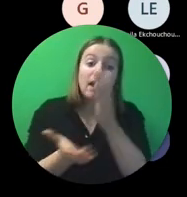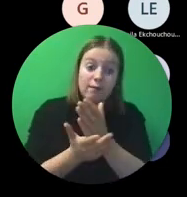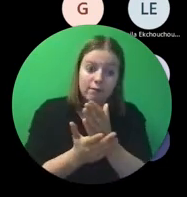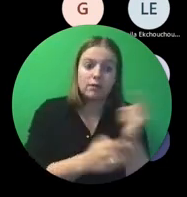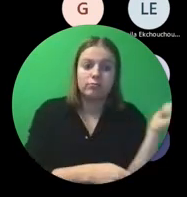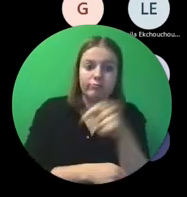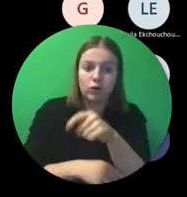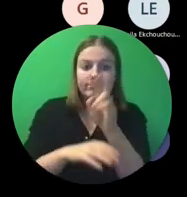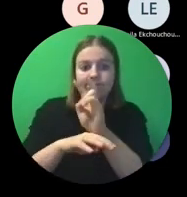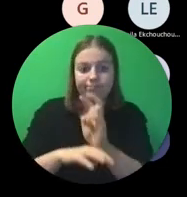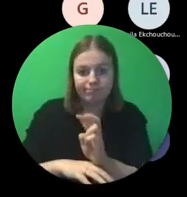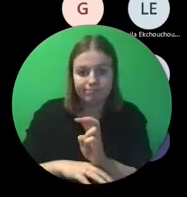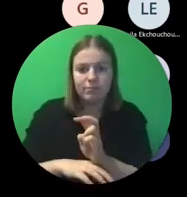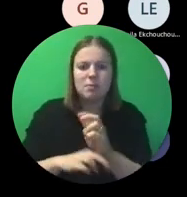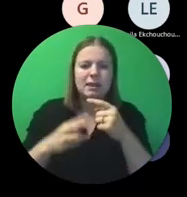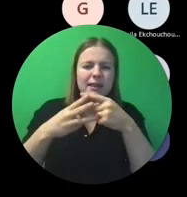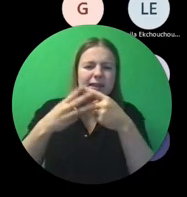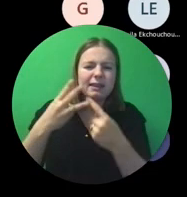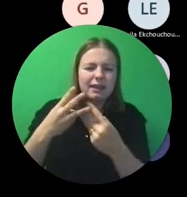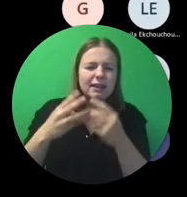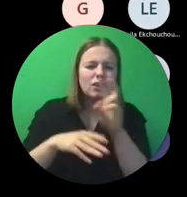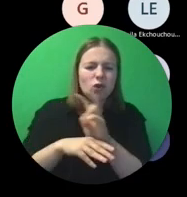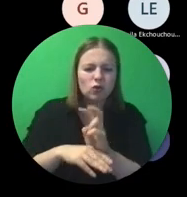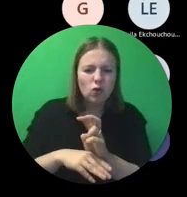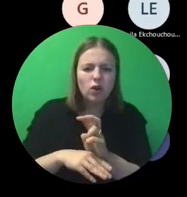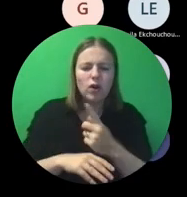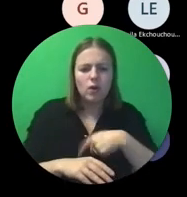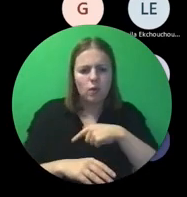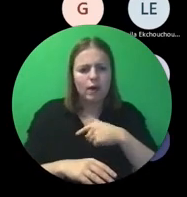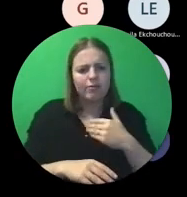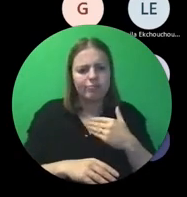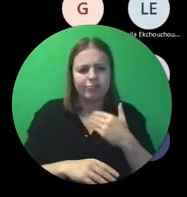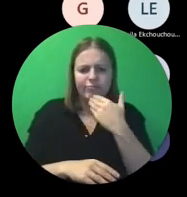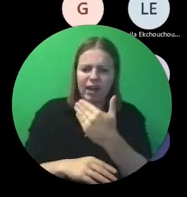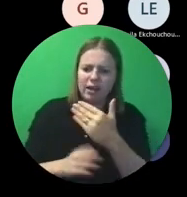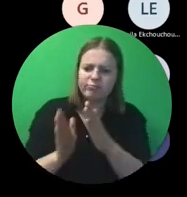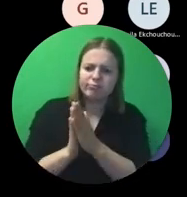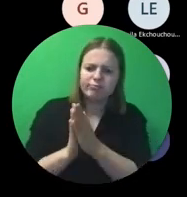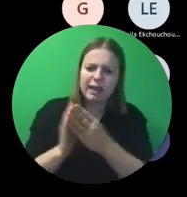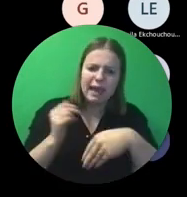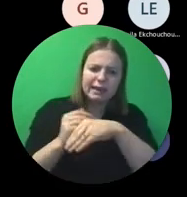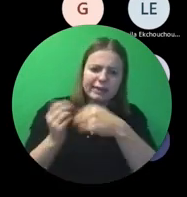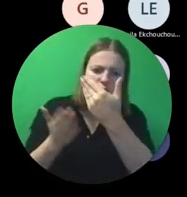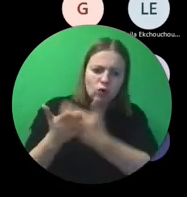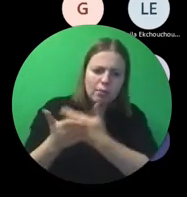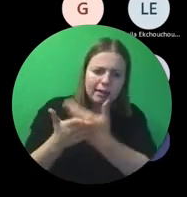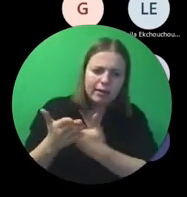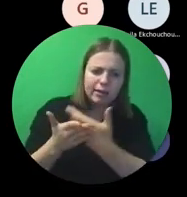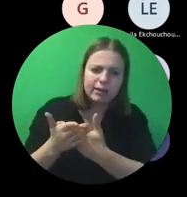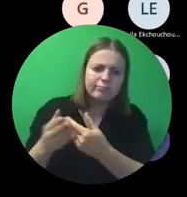En bij die drie soorten controles, dan worden de supporting documents dan wel gecontroleerd.